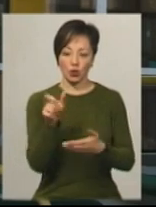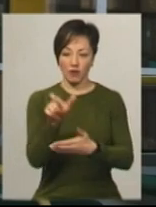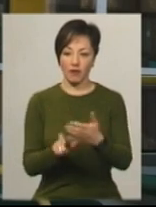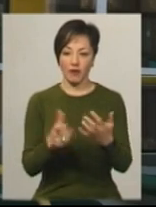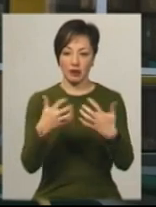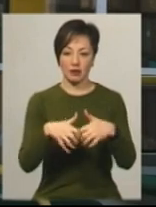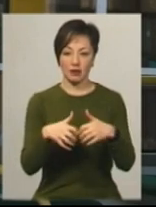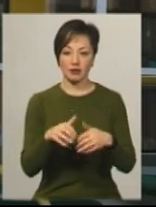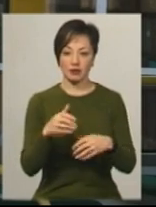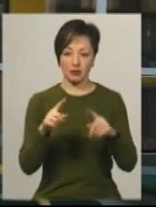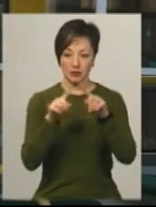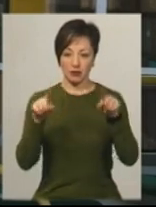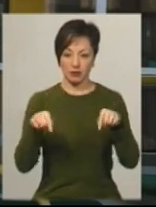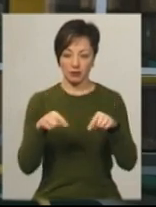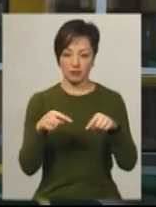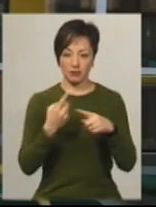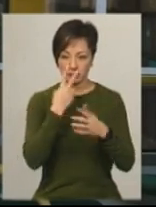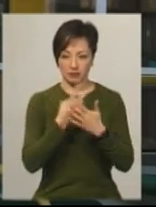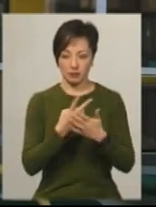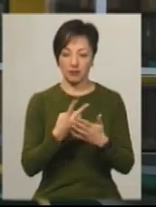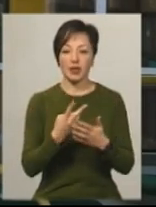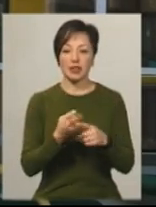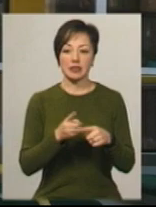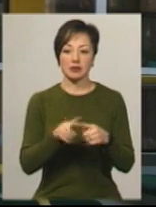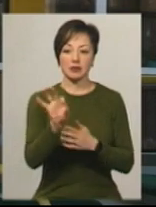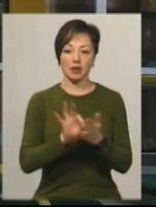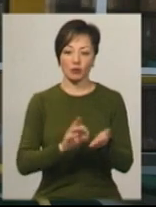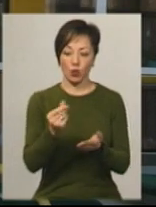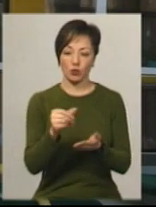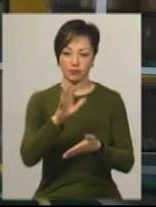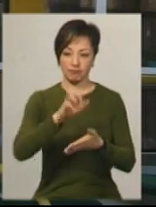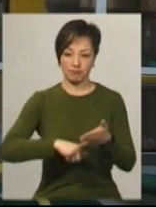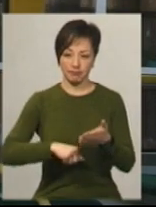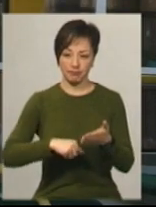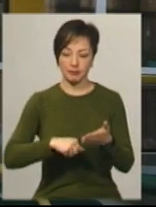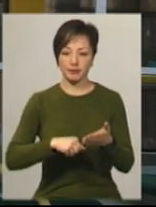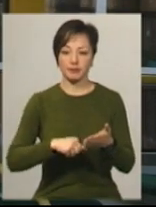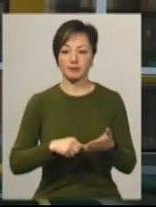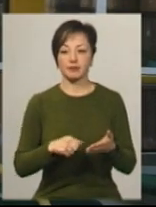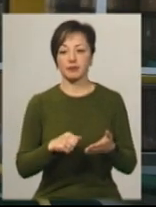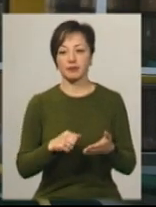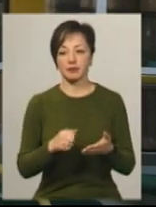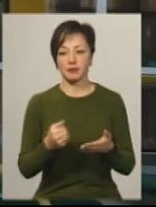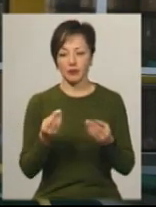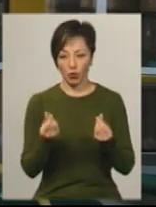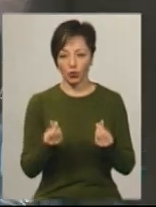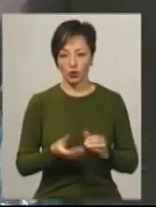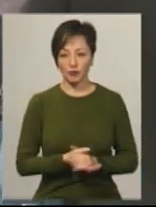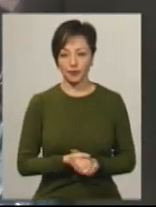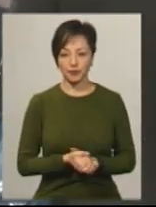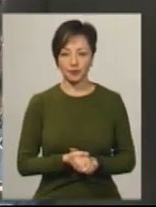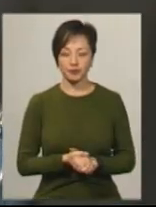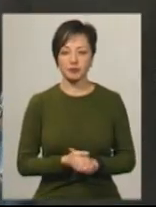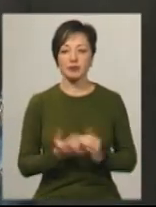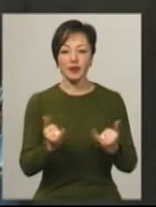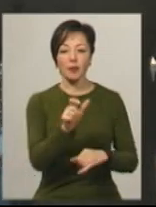екрану цього пристрою, одразу считується ця картка і знімаються відповідні кошти.